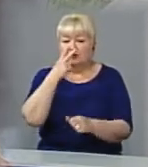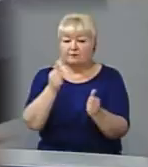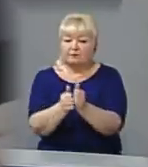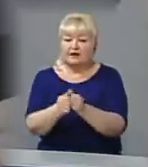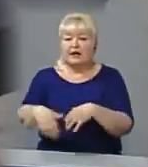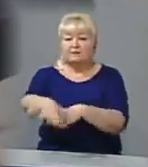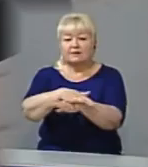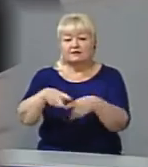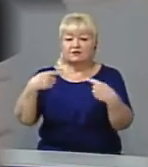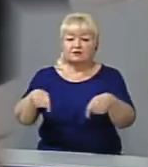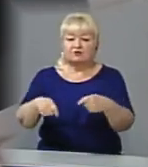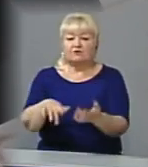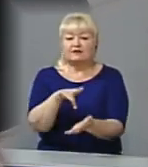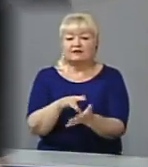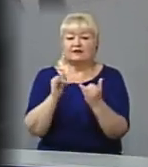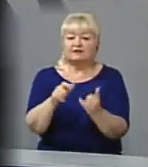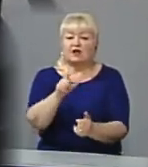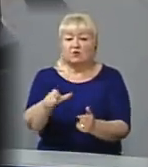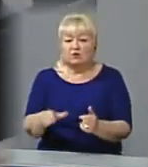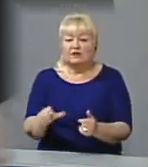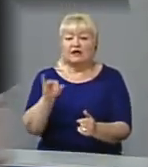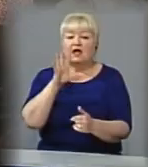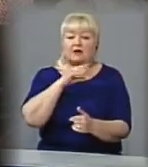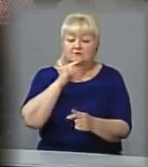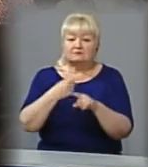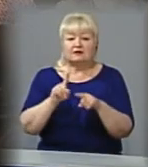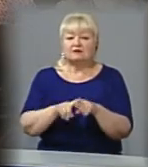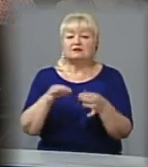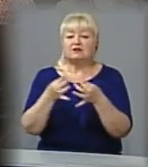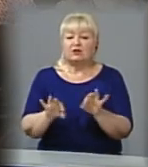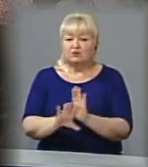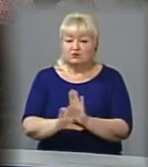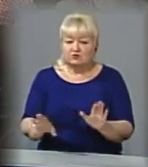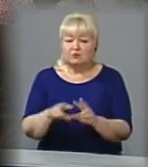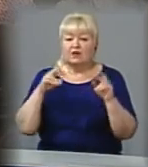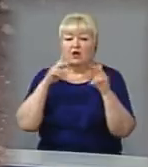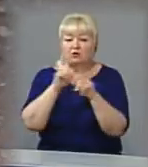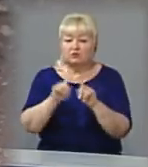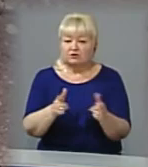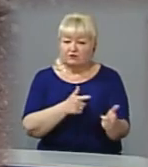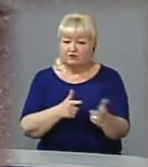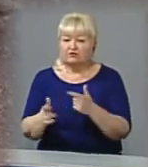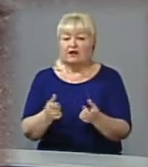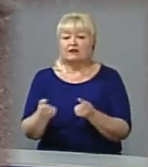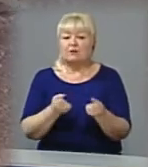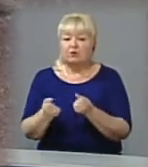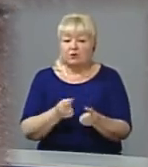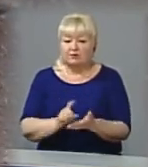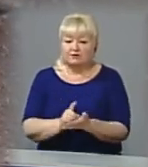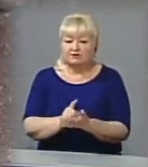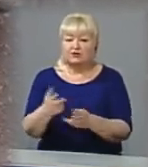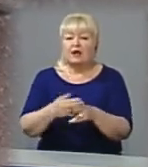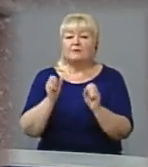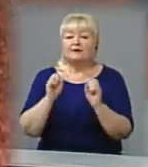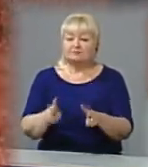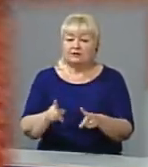торгових центрів. Для людей і тварин ці коробки недоступні. Запевняють, утрута, яку виготовляють для боротьби з гризунами, безпечна.